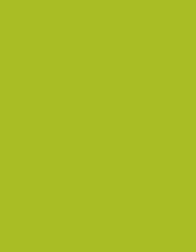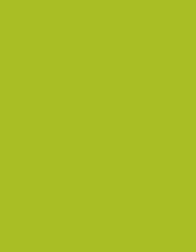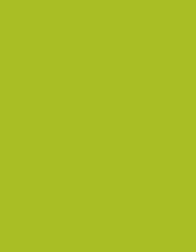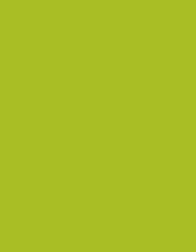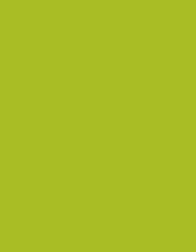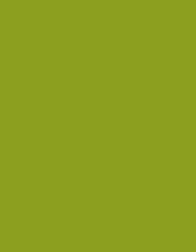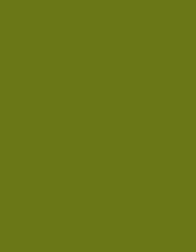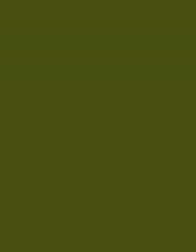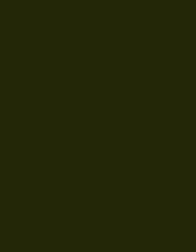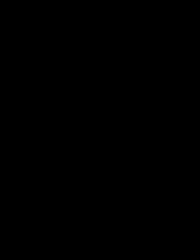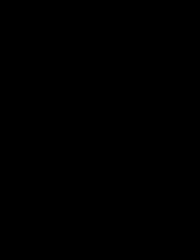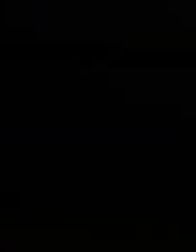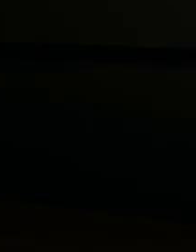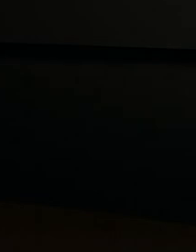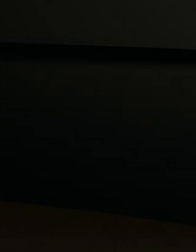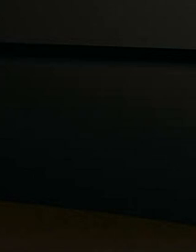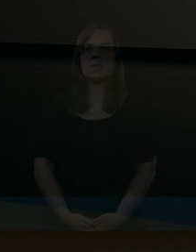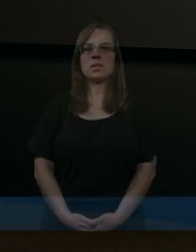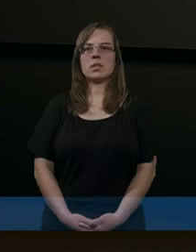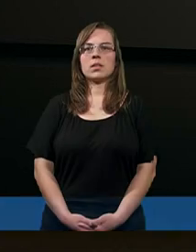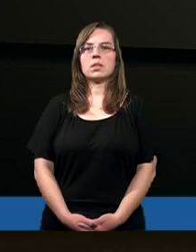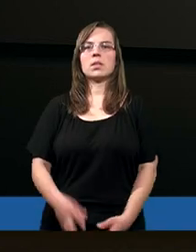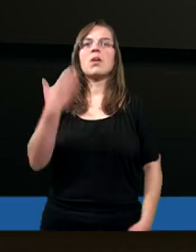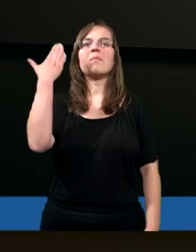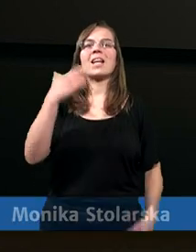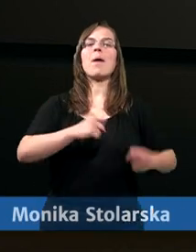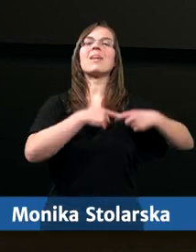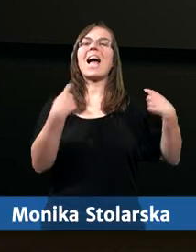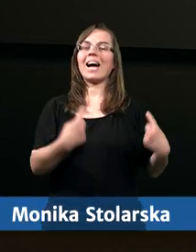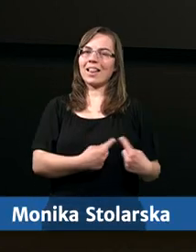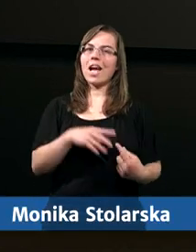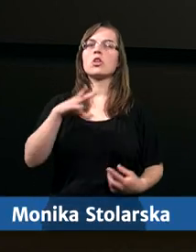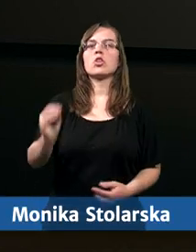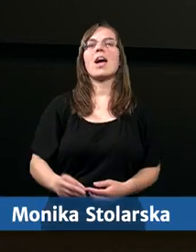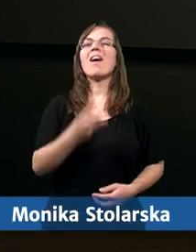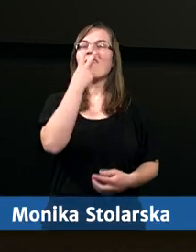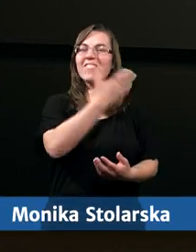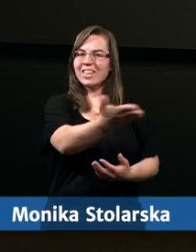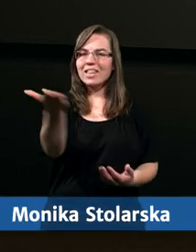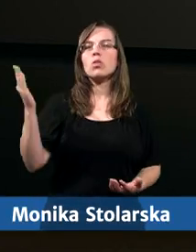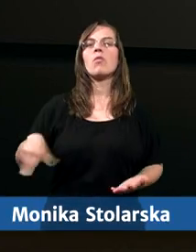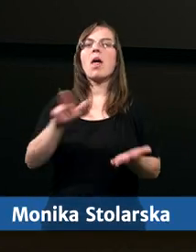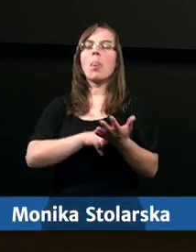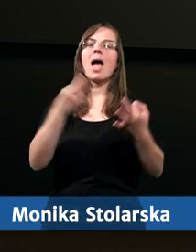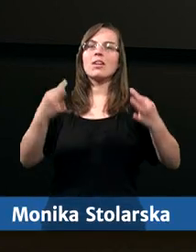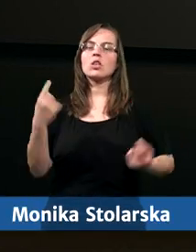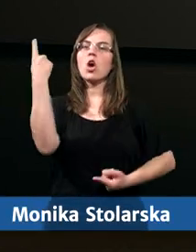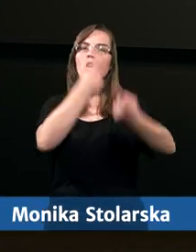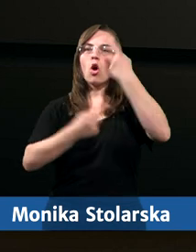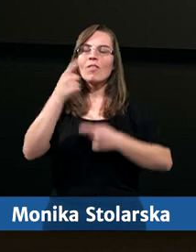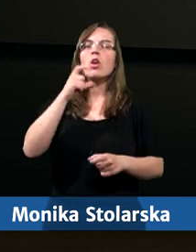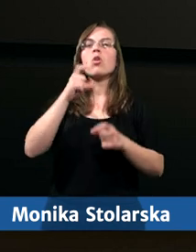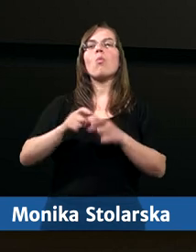Dziękujemy. Witam serdecznie widzów na dzisiejsze rozważanie Słowa